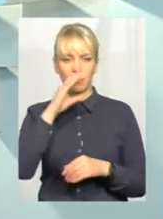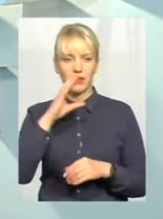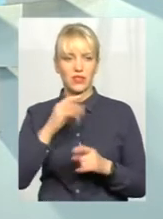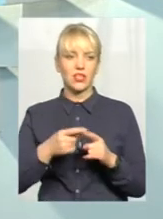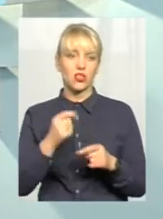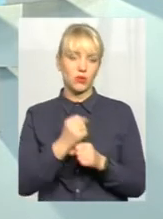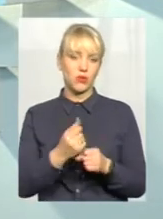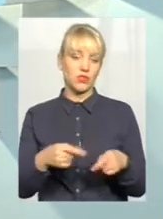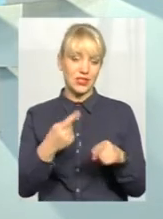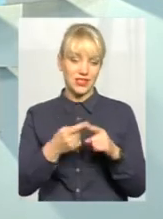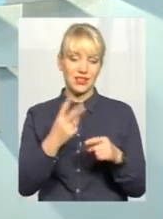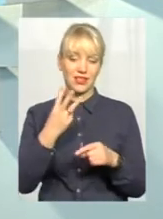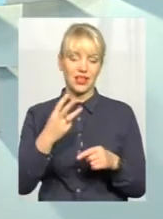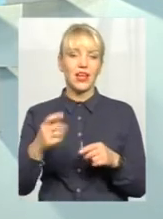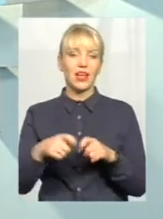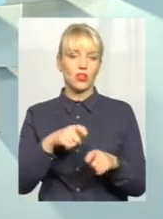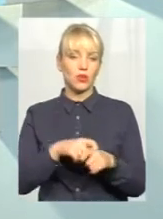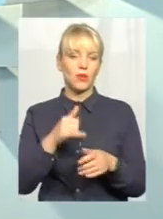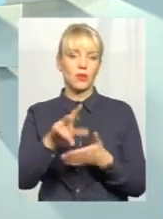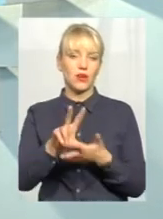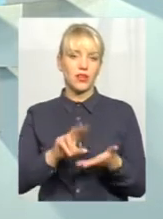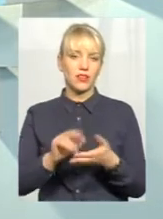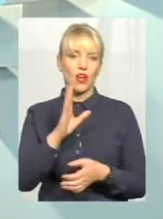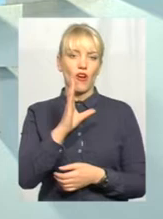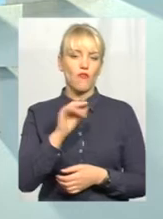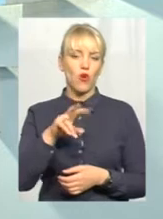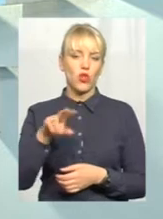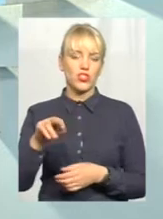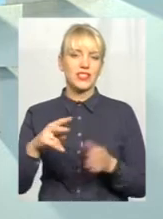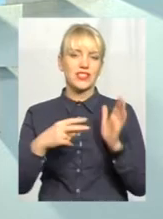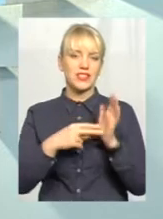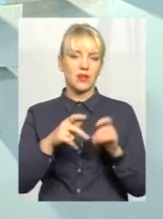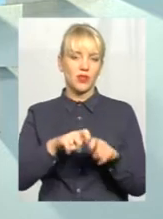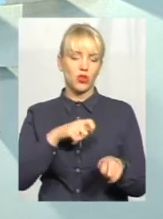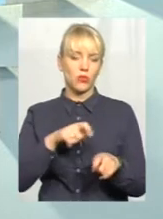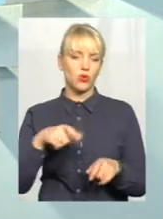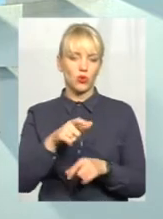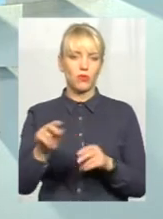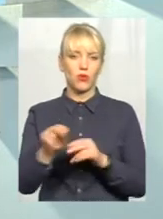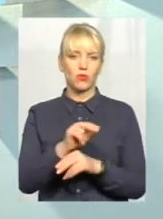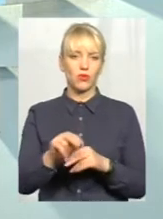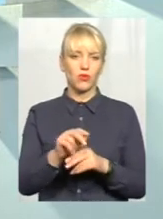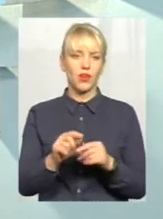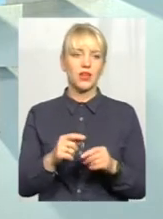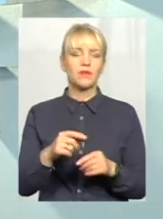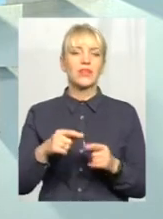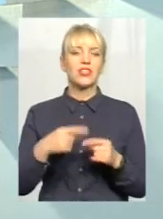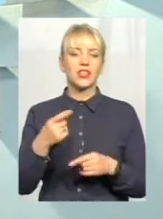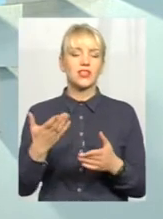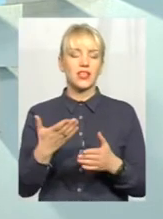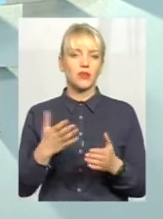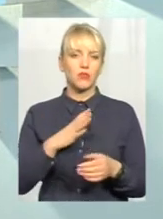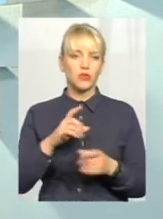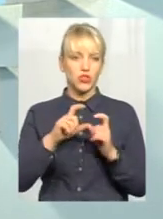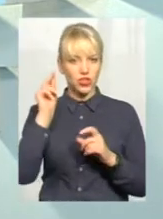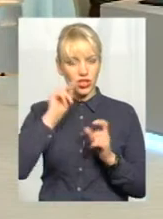У нас є простий приклад. Волочиська ОТГ 7 кілометрів, здається, дороги перемонтувала до одного із населених пунктів, через який шов шкільний автобус. І ви